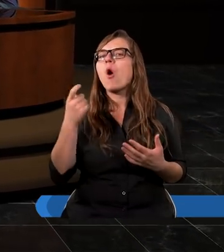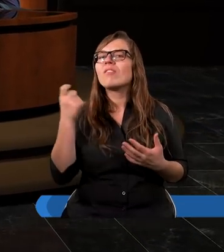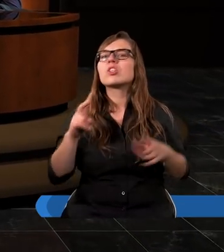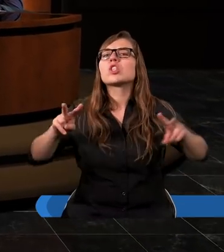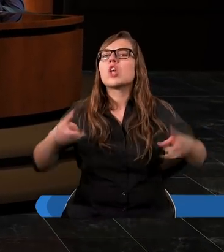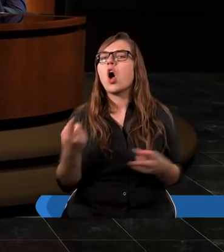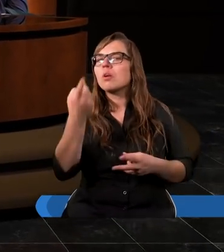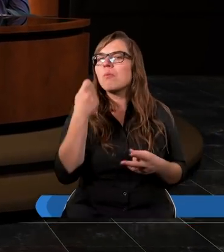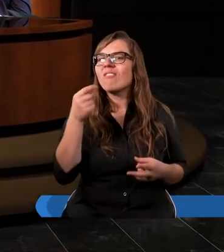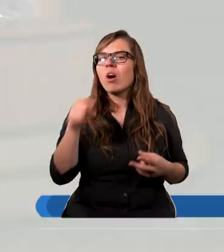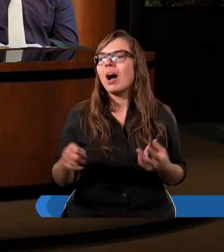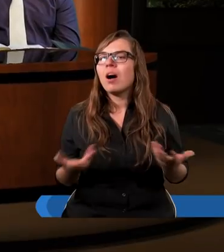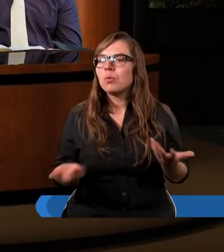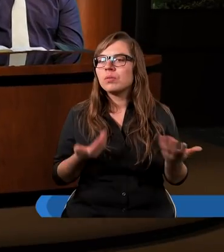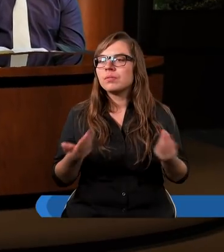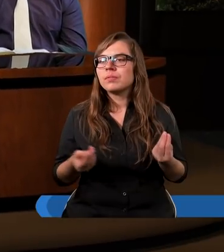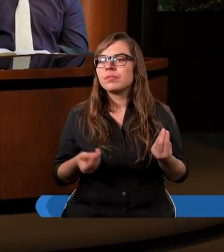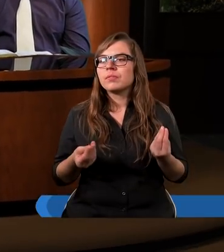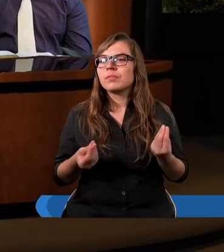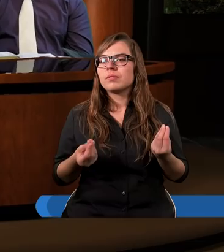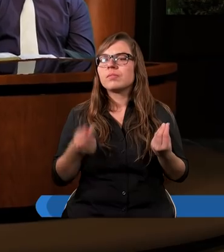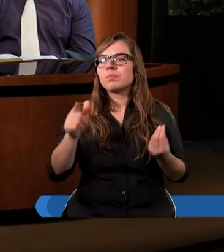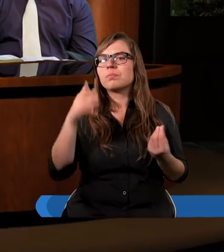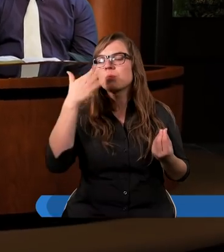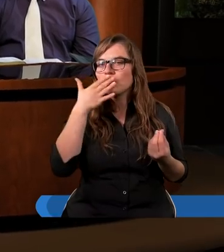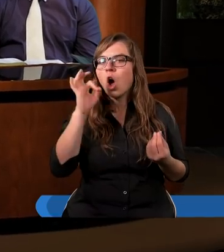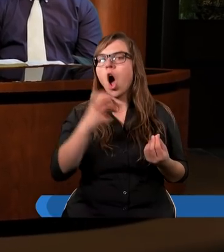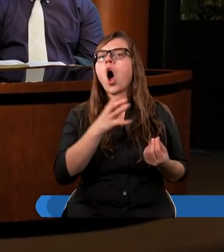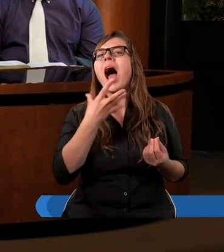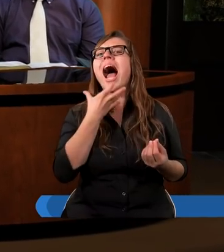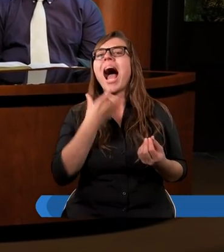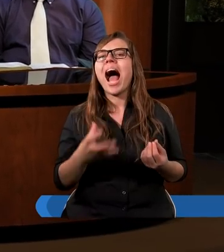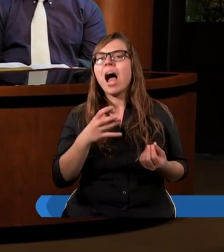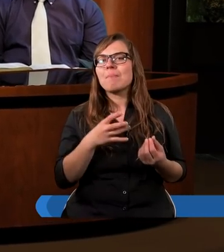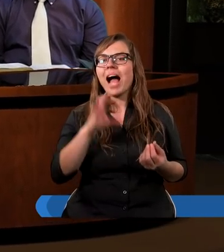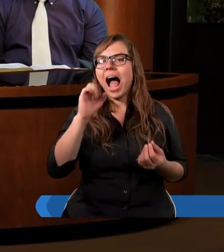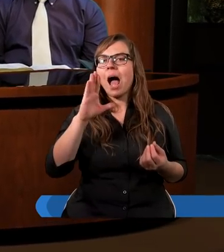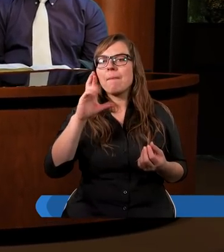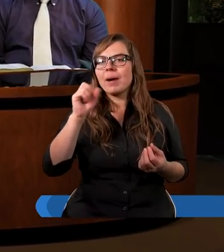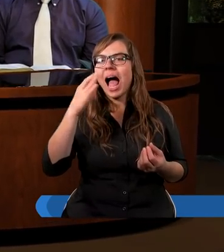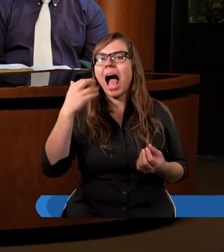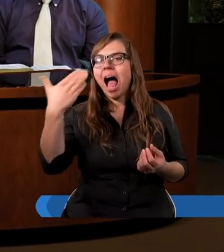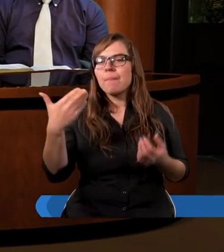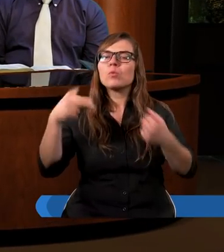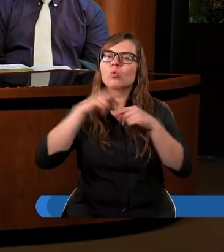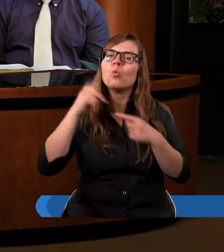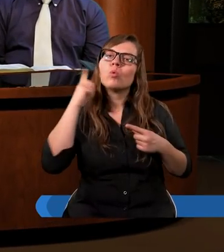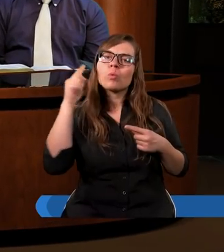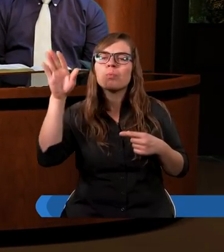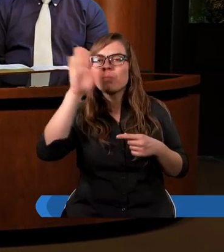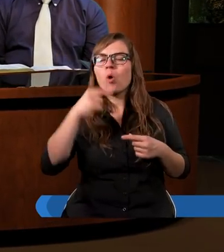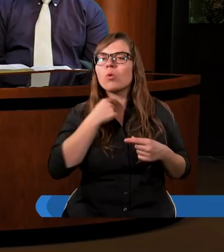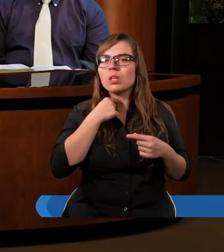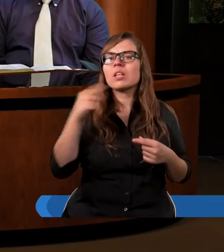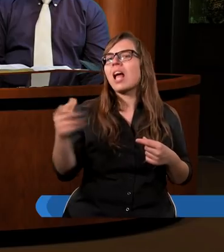Skąd go powołał? Jest umowa oczywiście o Abrahamie, który usłuchał głosu Bożego. Abraham